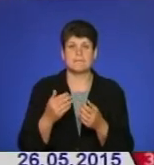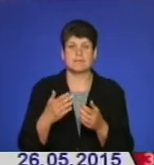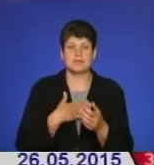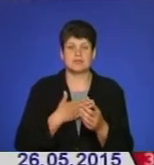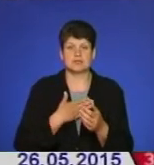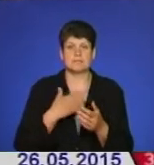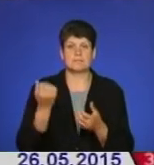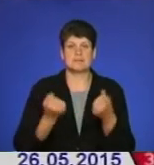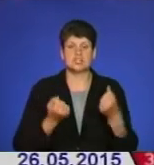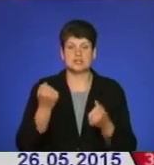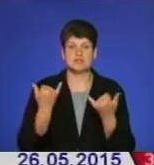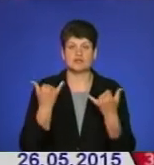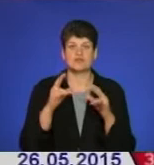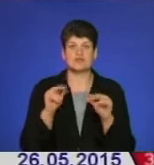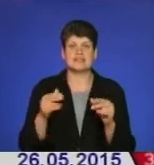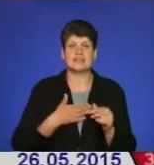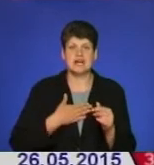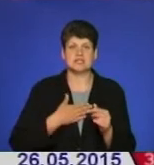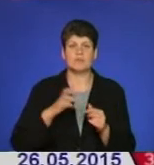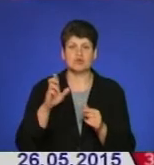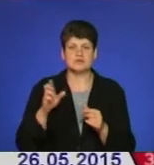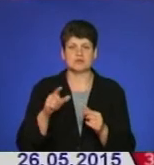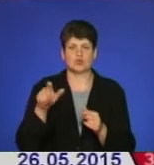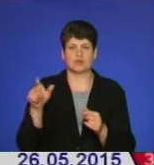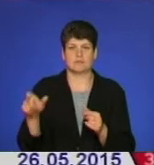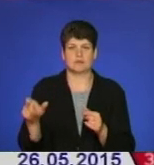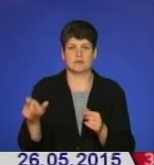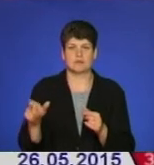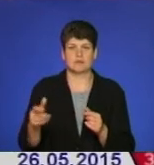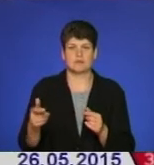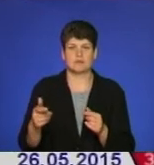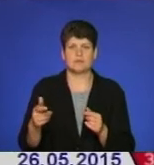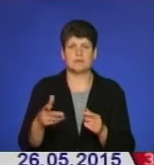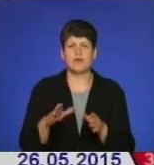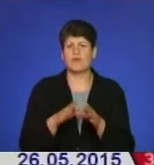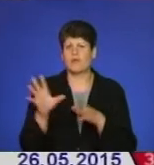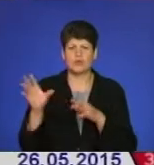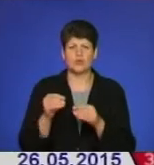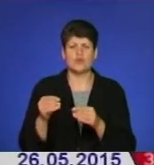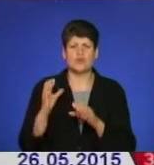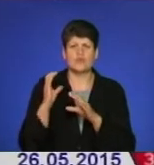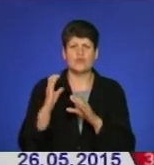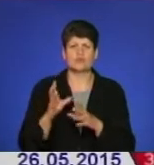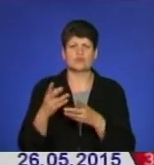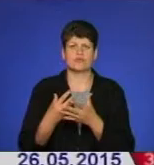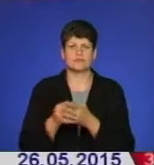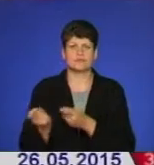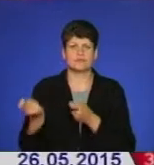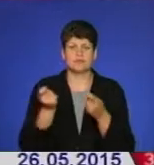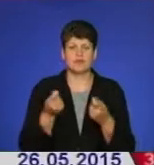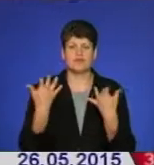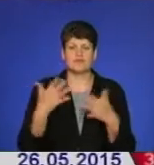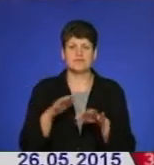пісках, наша машина борщівська з нашими отут долучитися, наш. Ми фуру цілу повезли, ми всі свою роботу робимо. Вже у залі